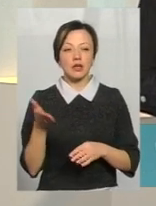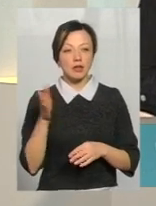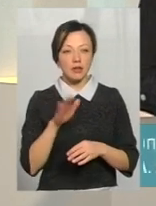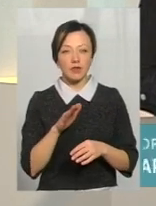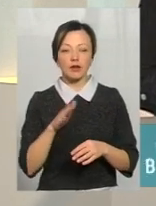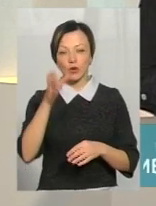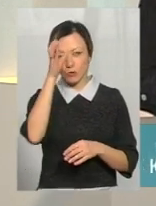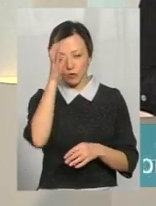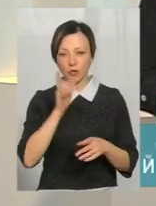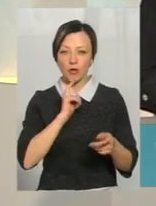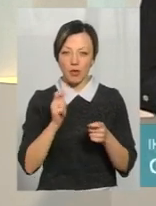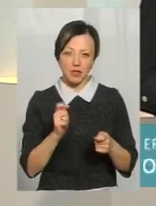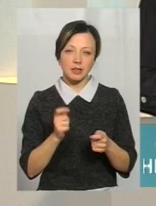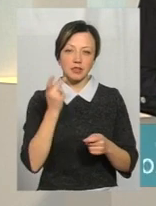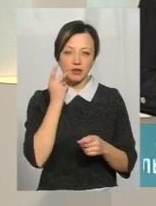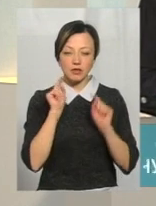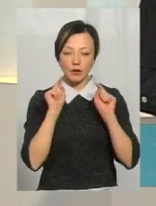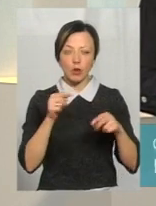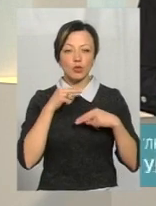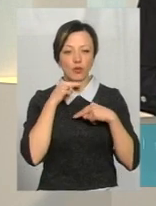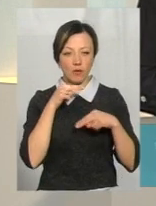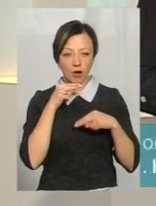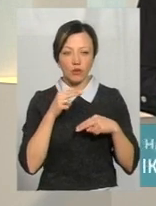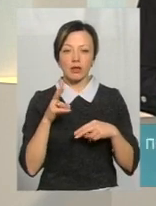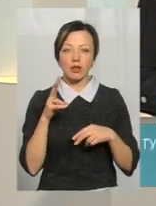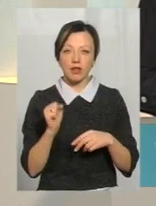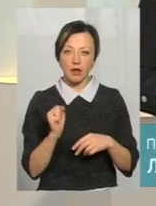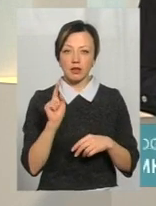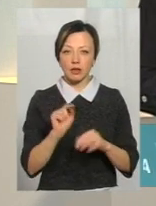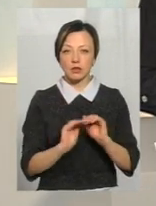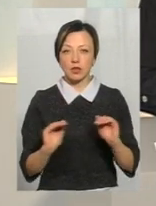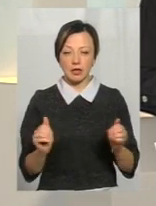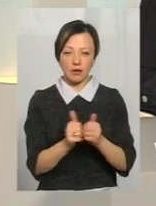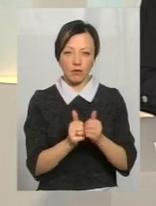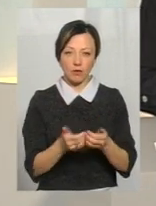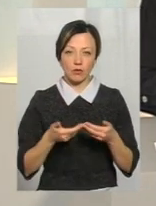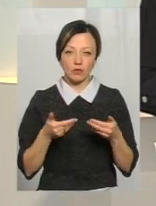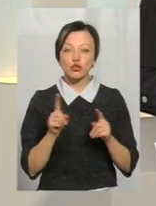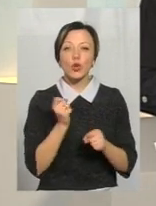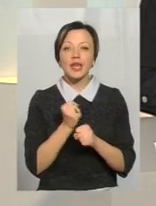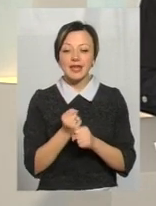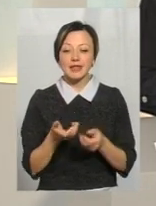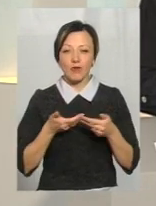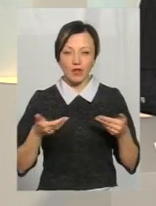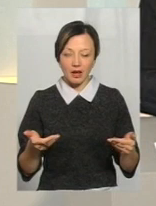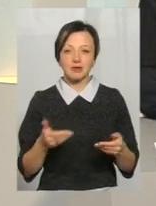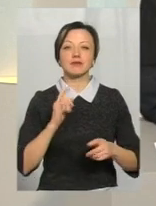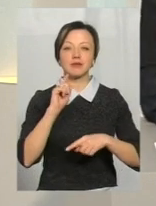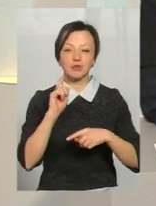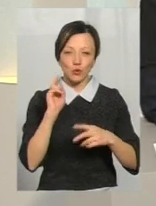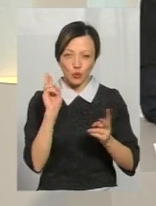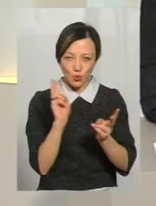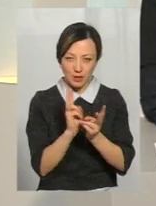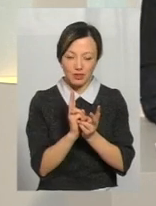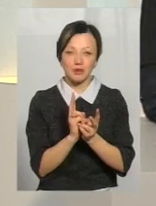будемо розумні, обачні і завжди звертати увагу на те, що діється навколо нас. На сьогодні все. Всім гарних вихідних. Зустрінемось